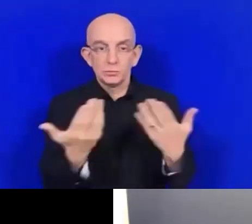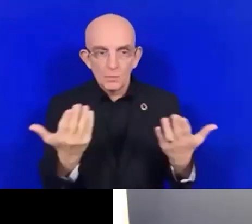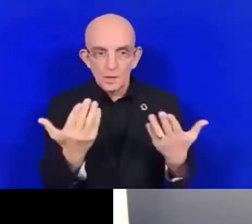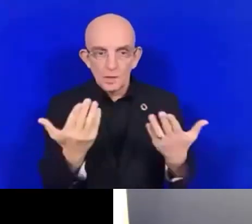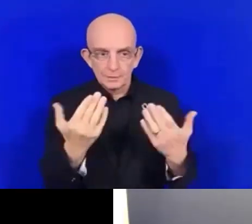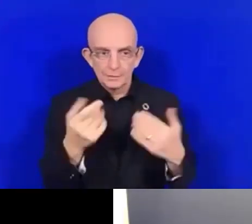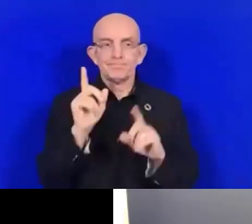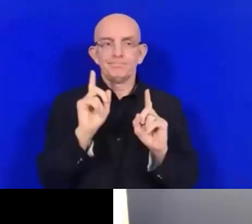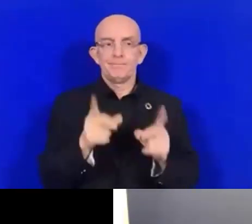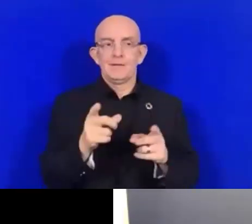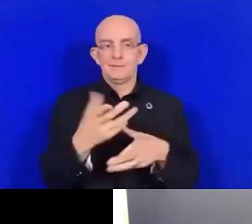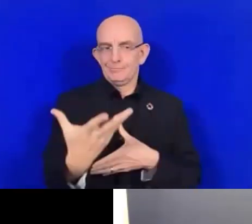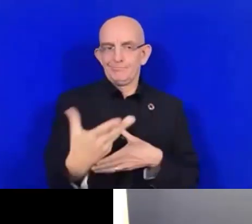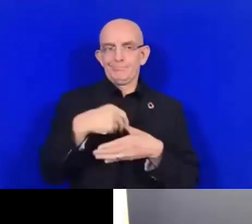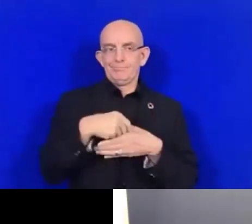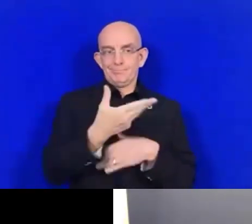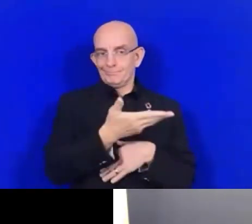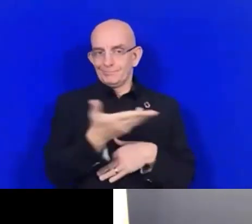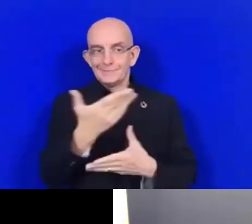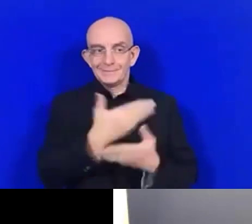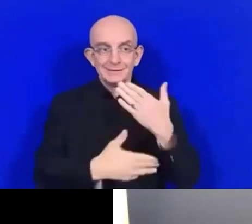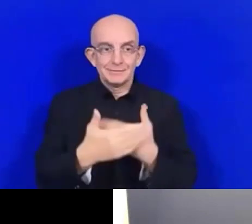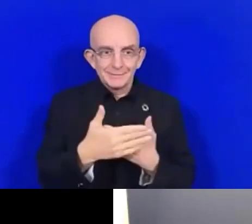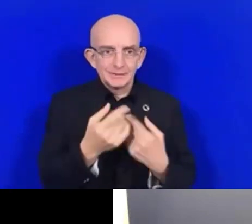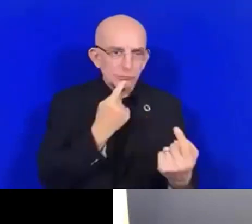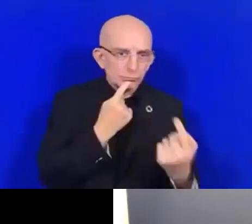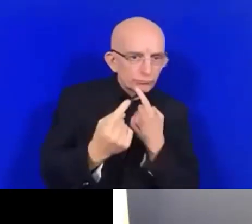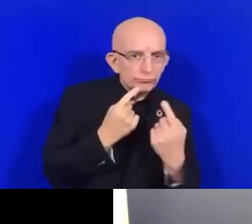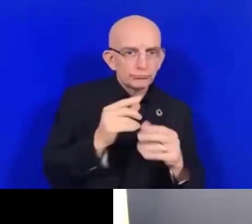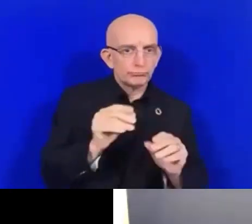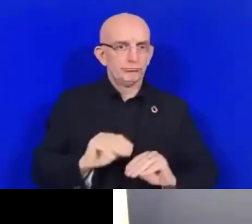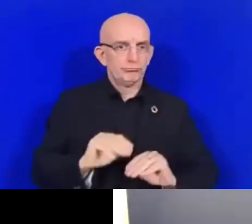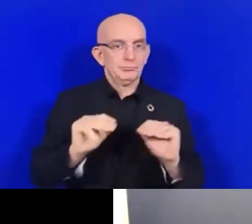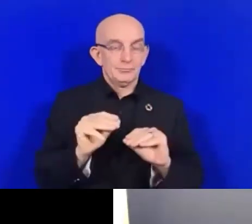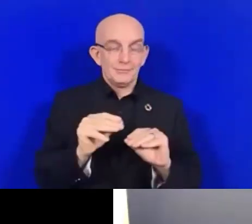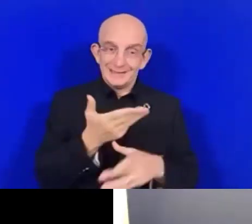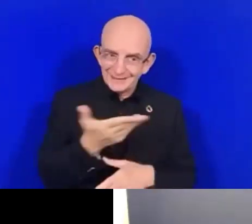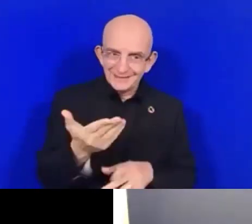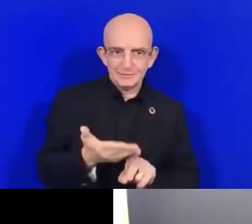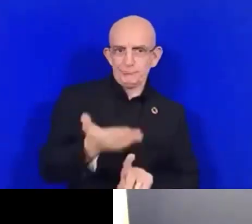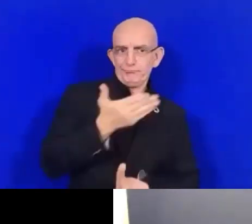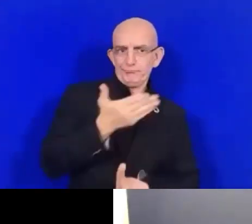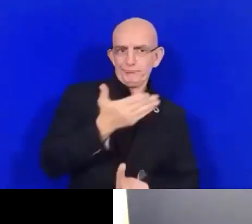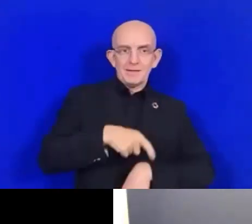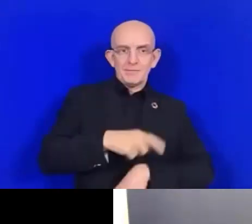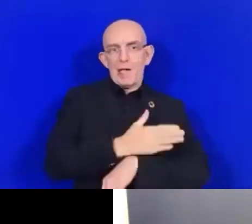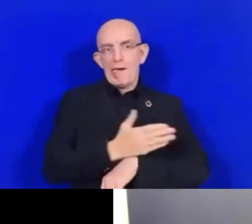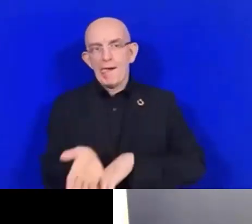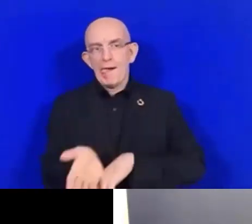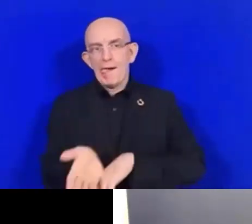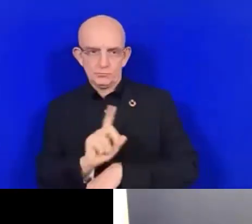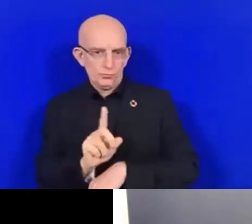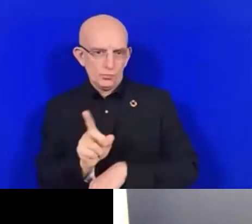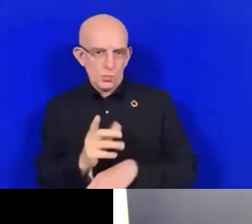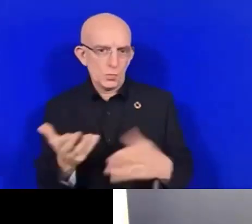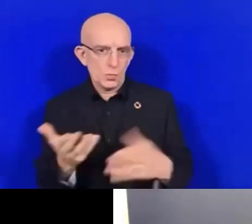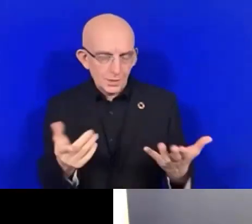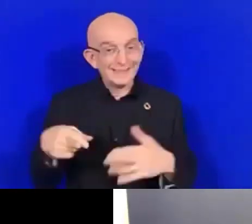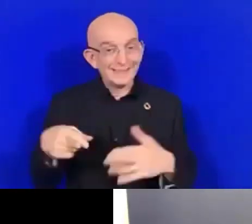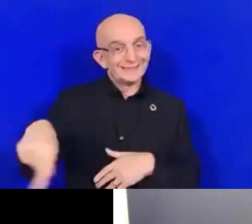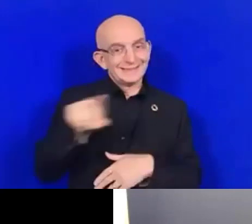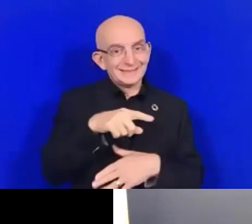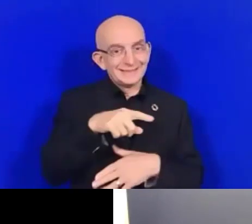auprès de toutes ces entités qui travaillent à la réduction des risques de catastrophe. Dans ce contexte, le programme qui nous est donc